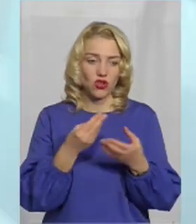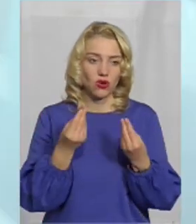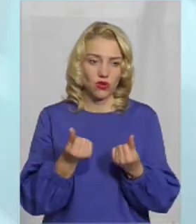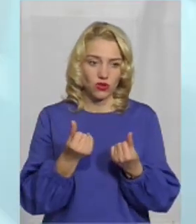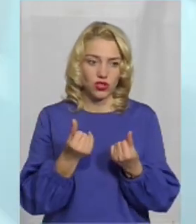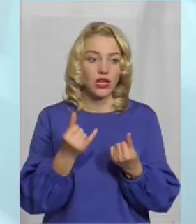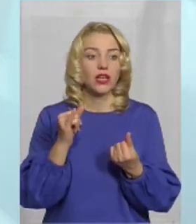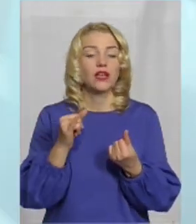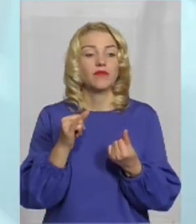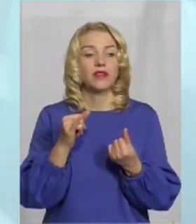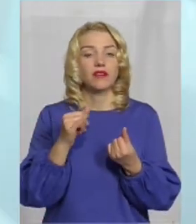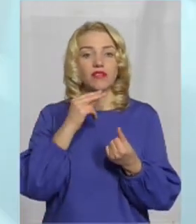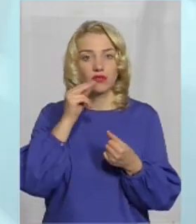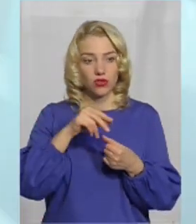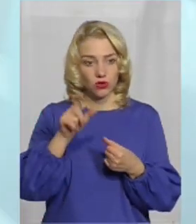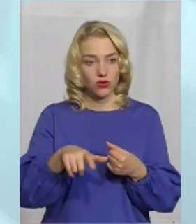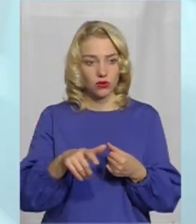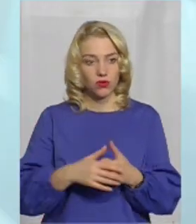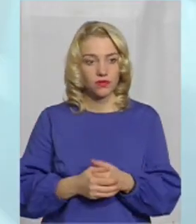знайти саме винуватую особу?